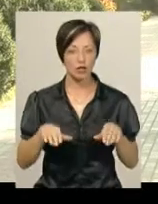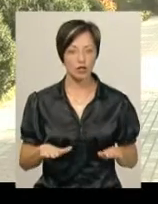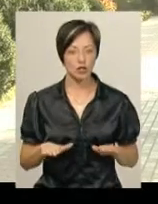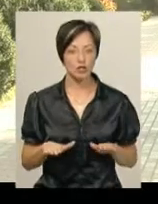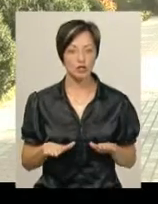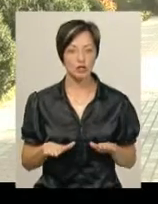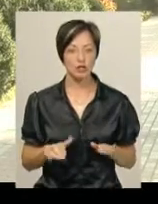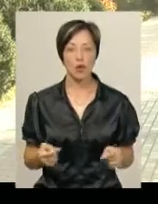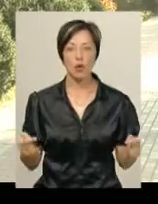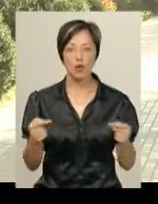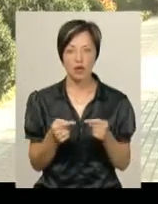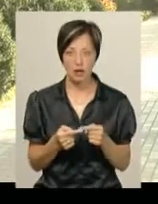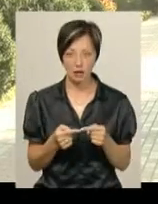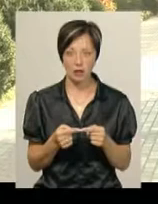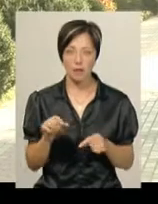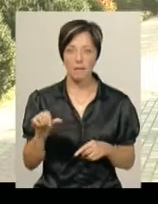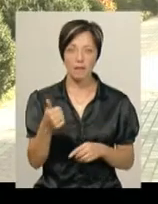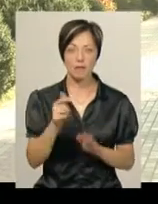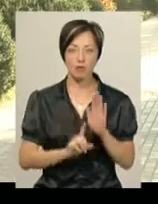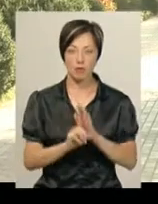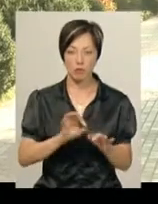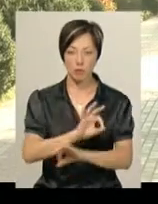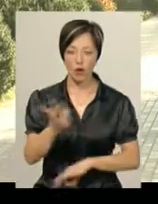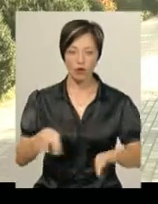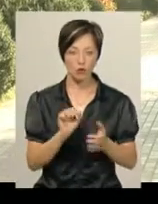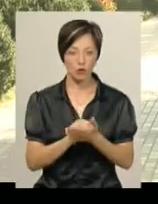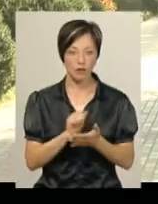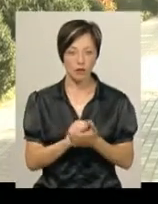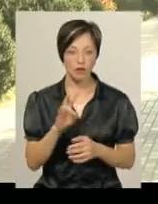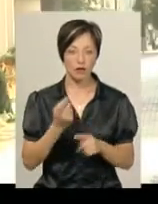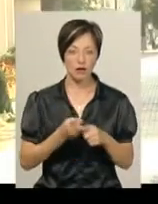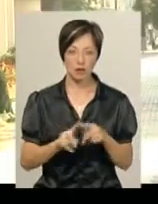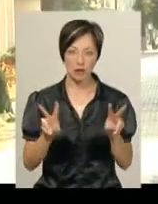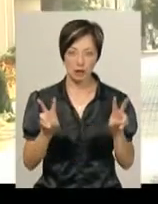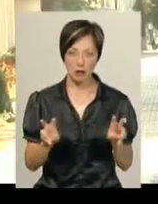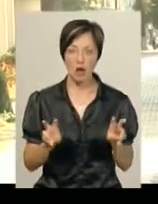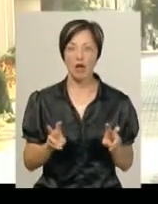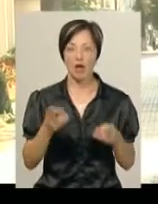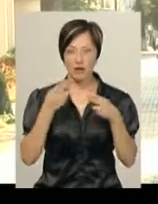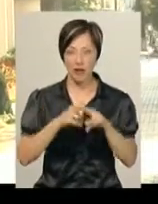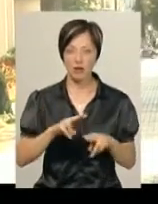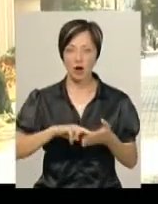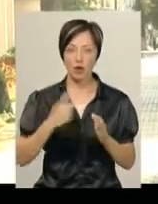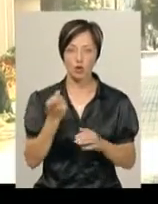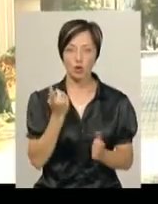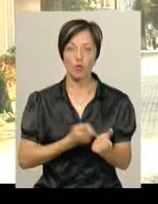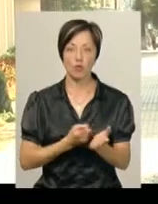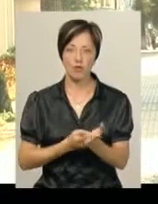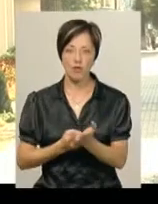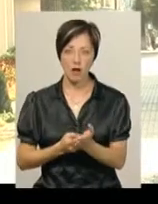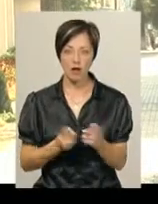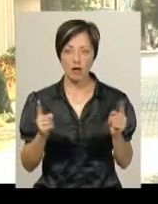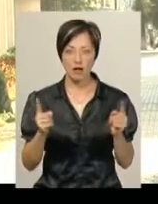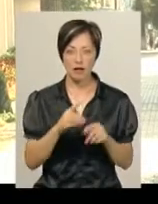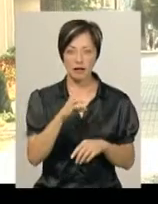вже є якась конкретний перший початок проєктної документації на цю тему. Техніко-економічного оборудовування, коротка